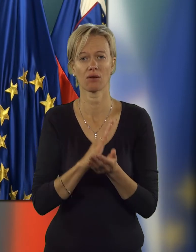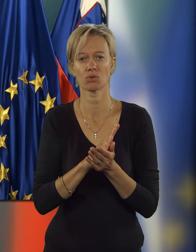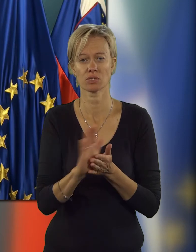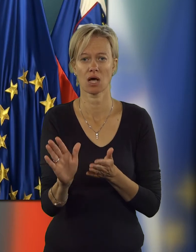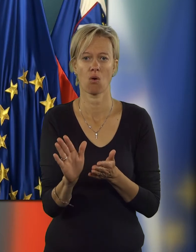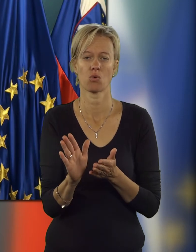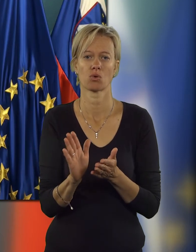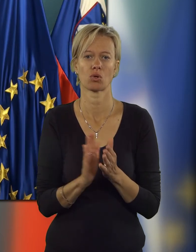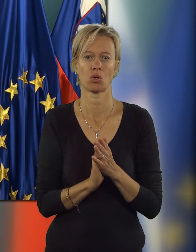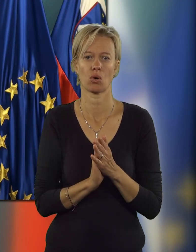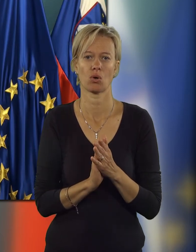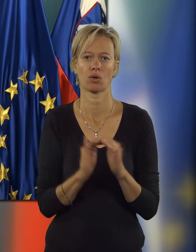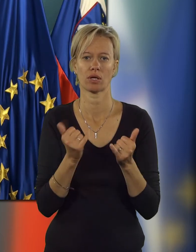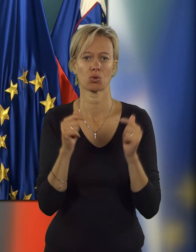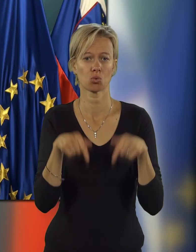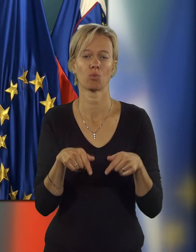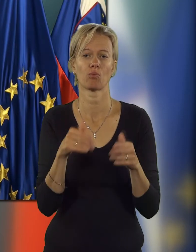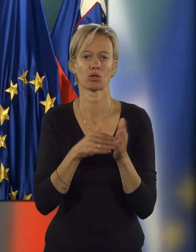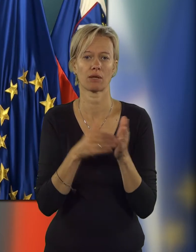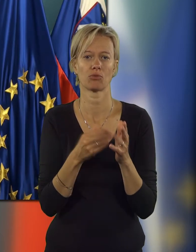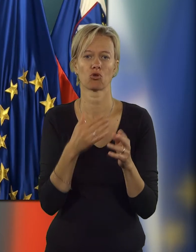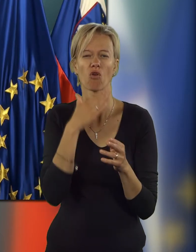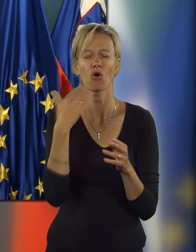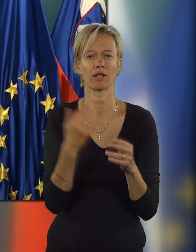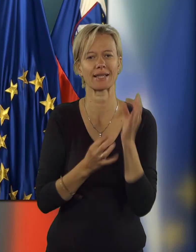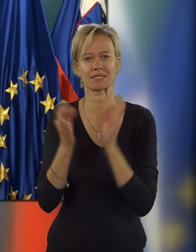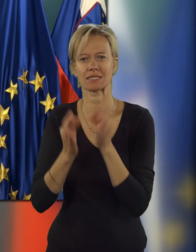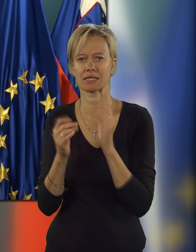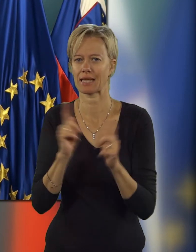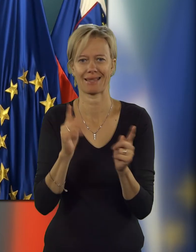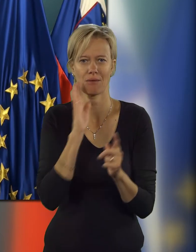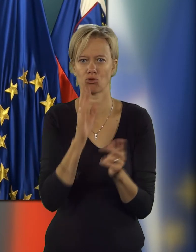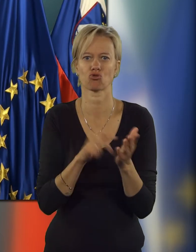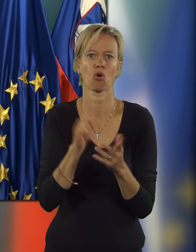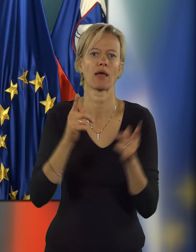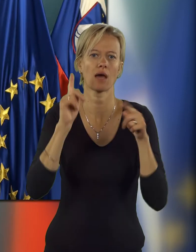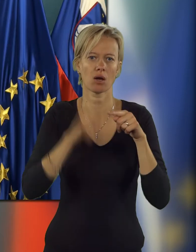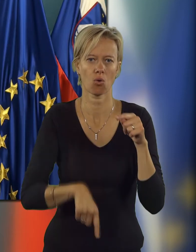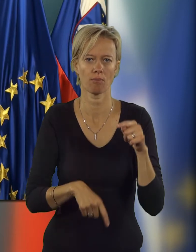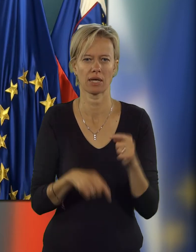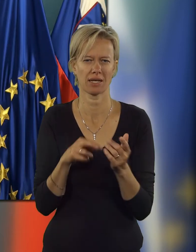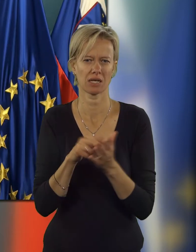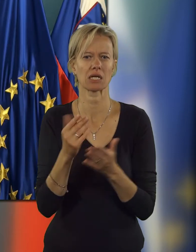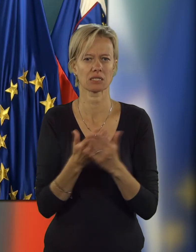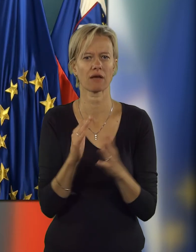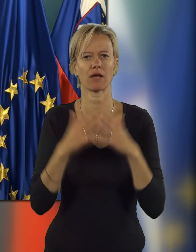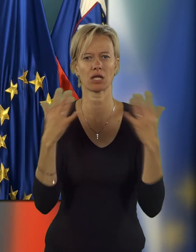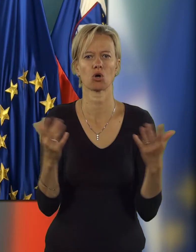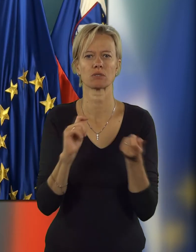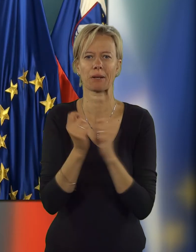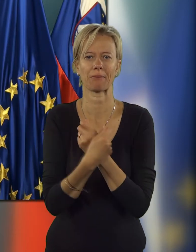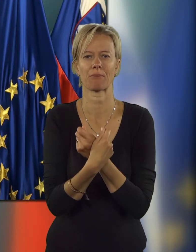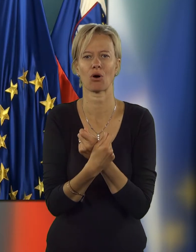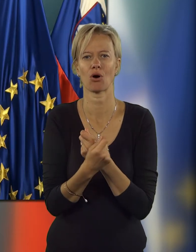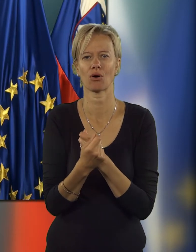Zakaj? Enostavno je tu potrebno dovolj testiran, da ne bi šlo kaj na robe. Gre res za